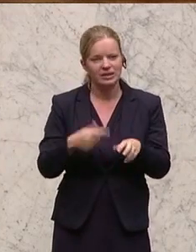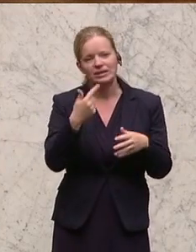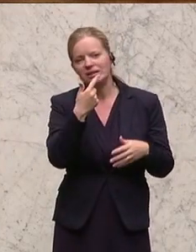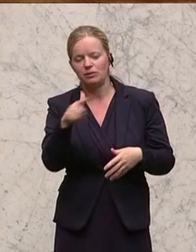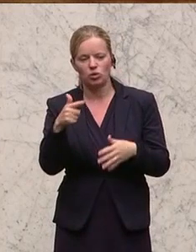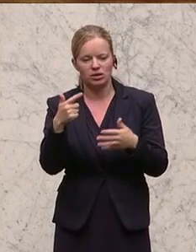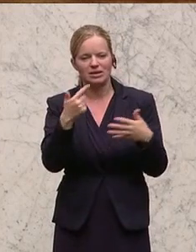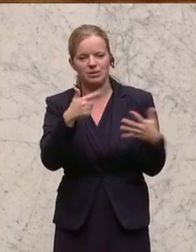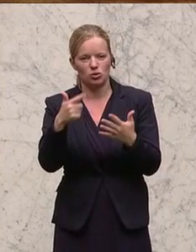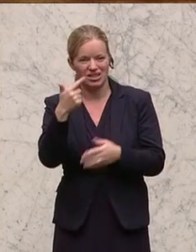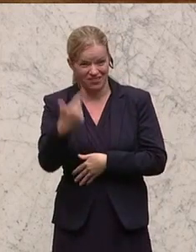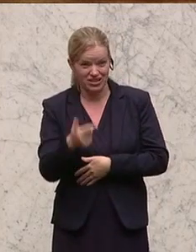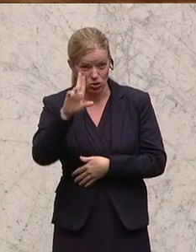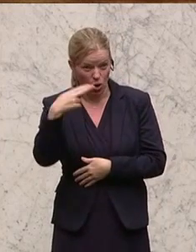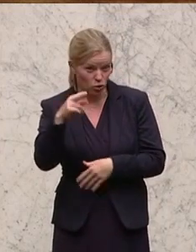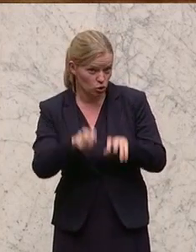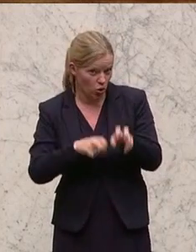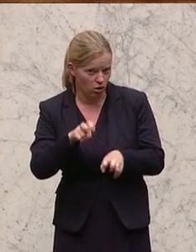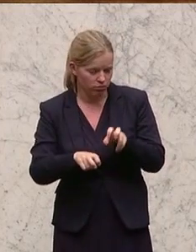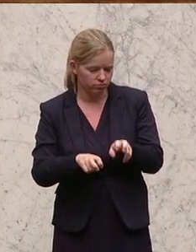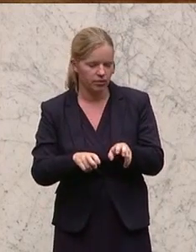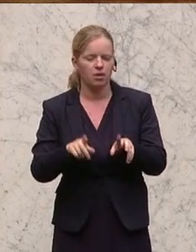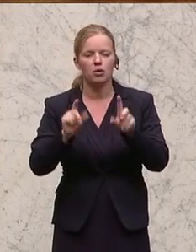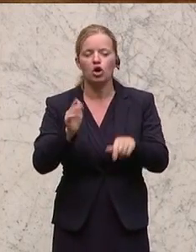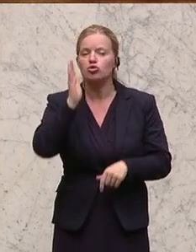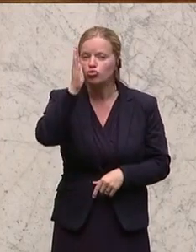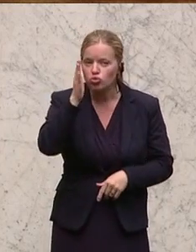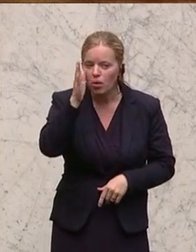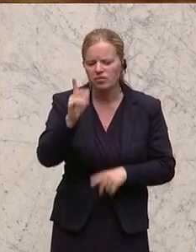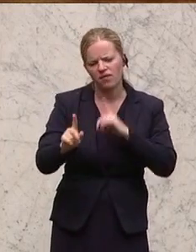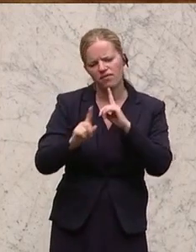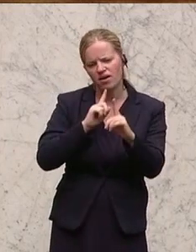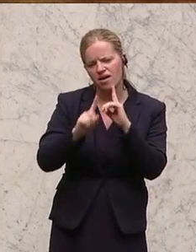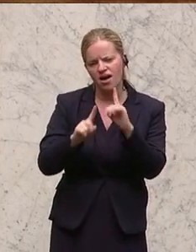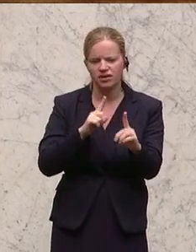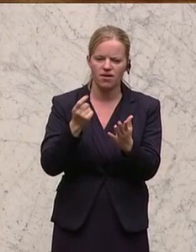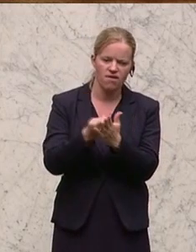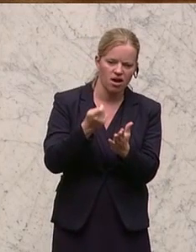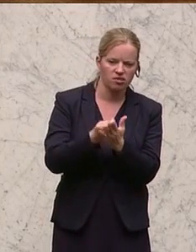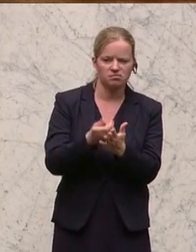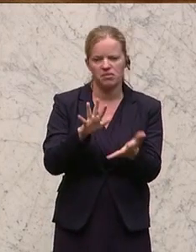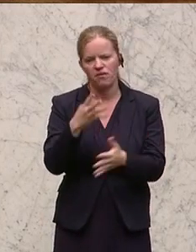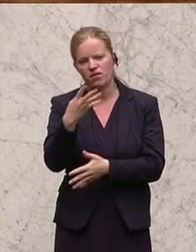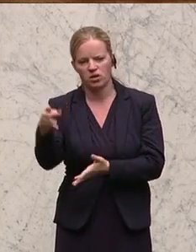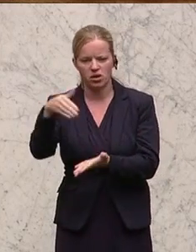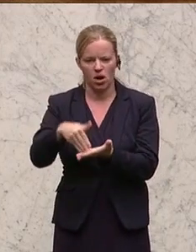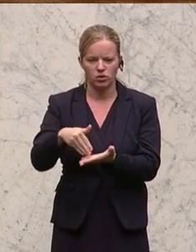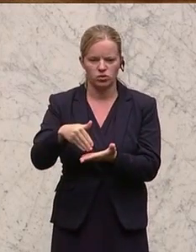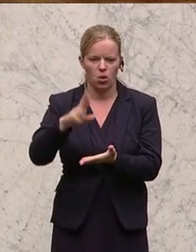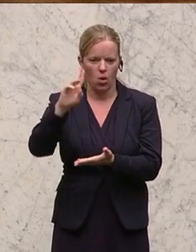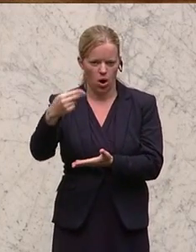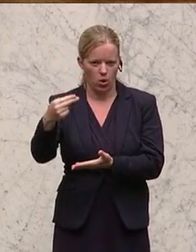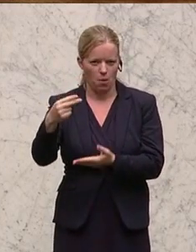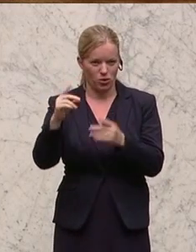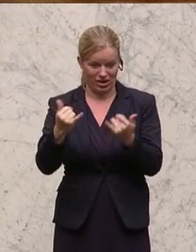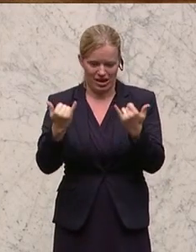Steuer. Künftig dann der Verkehrswert etwa 400.000 Euro, das heißt, da gibt es eine